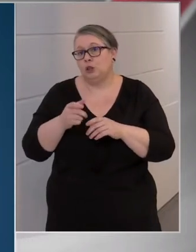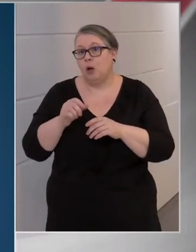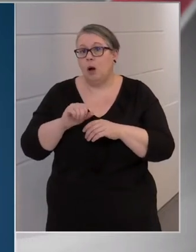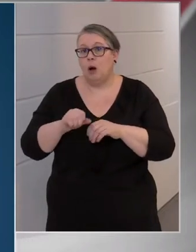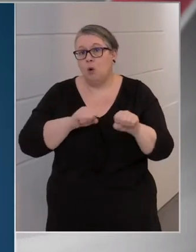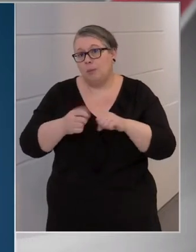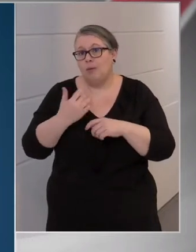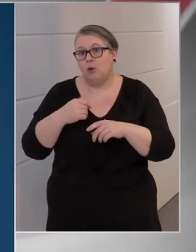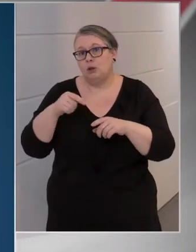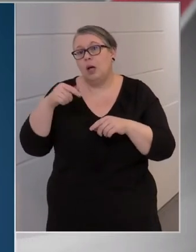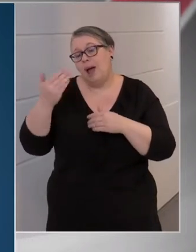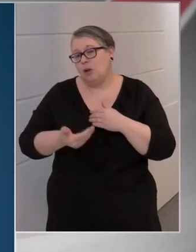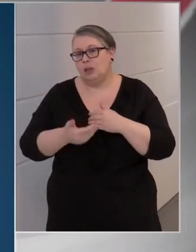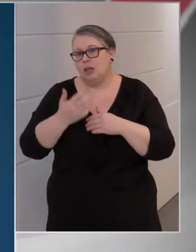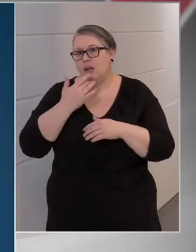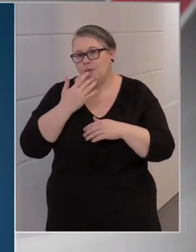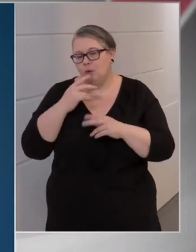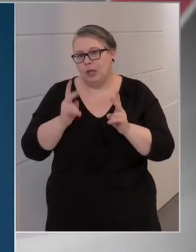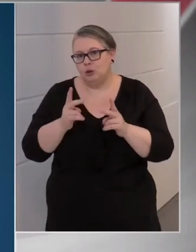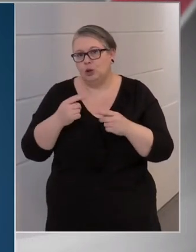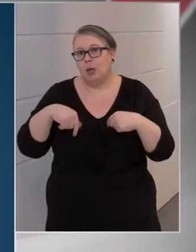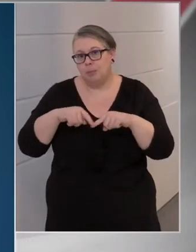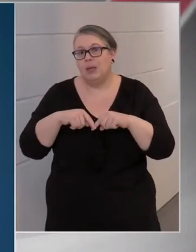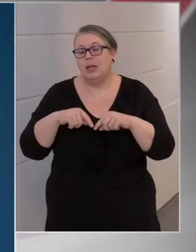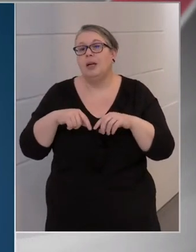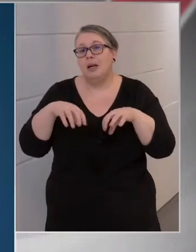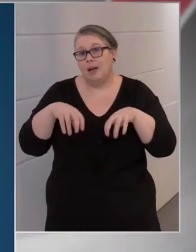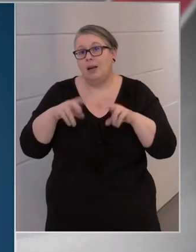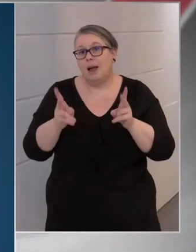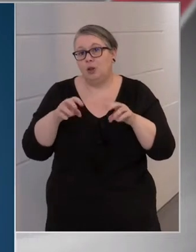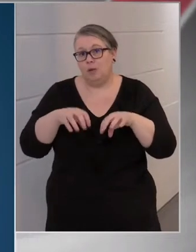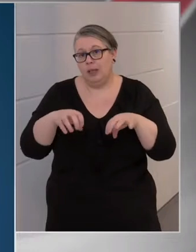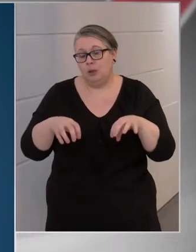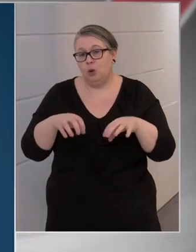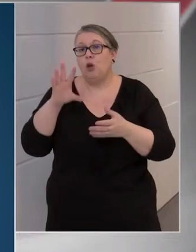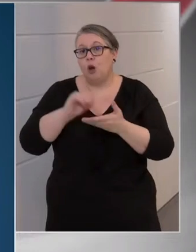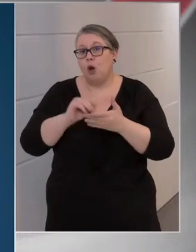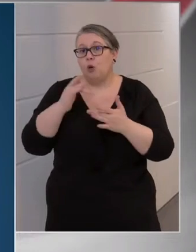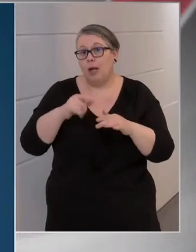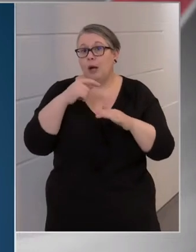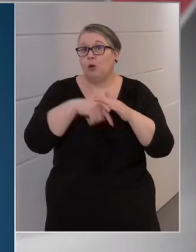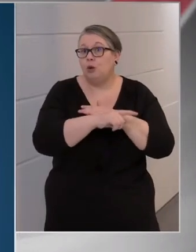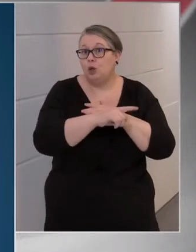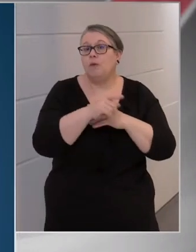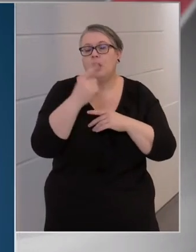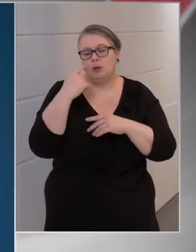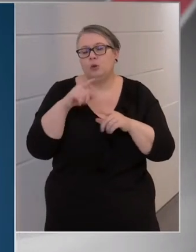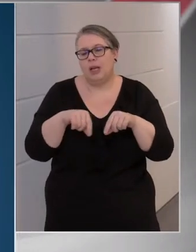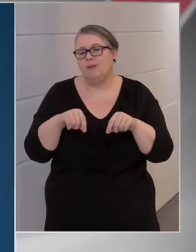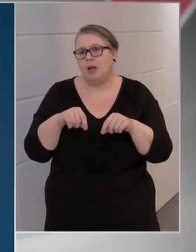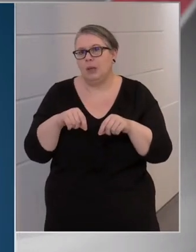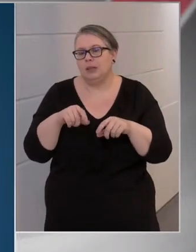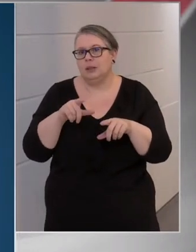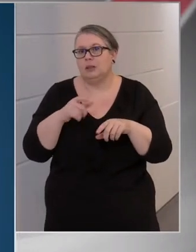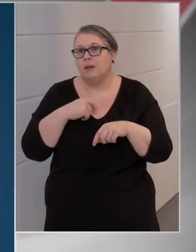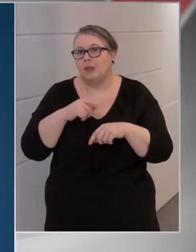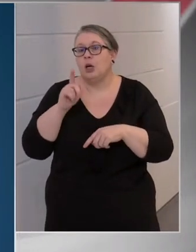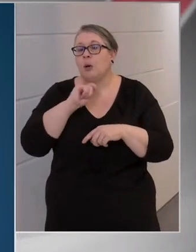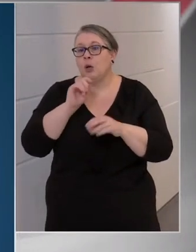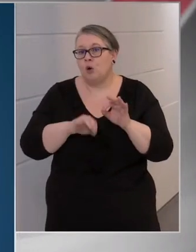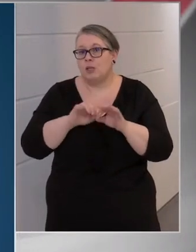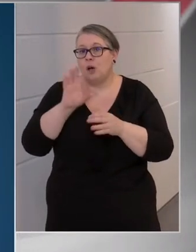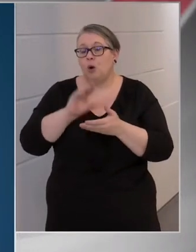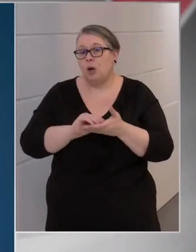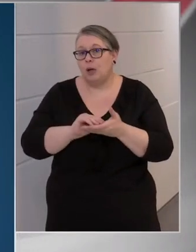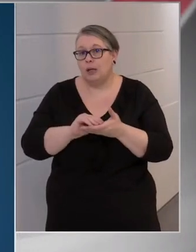kormány volt, addig erre nem volt lehetőség. Mi tettük lehetővé azt, hogy akinek a lakóhelyek külföldön van, azt tud levélben is szavazni. Aki viszont Magyarországon